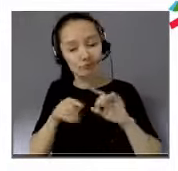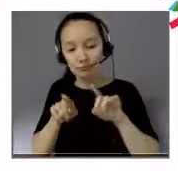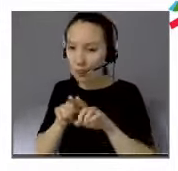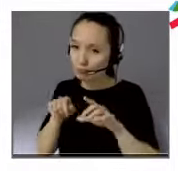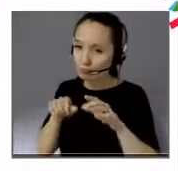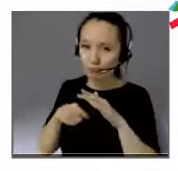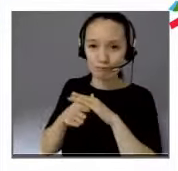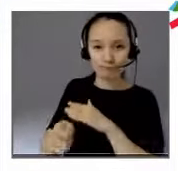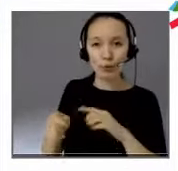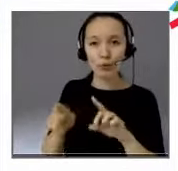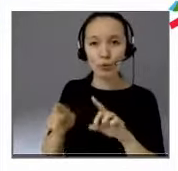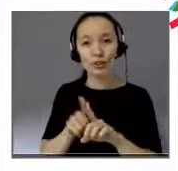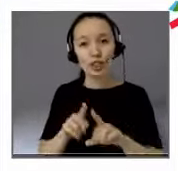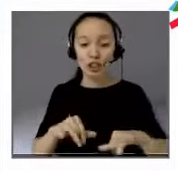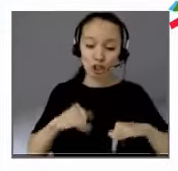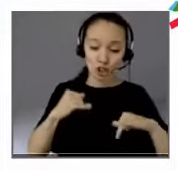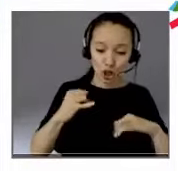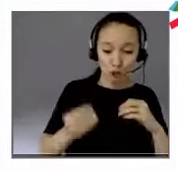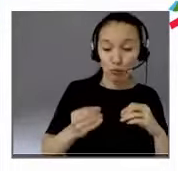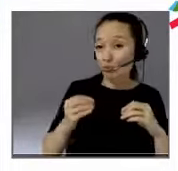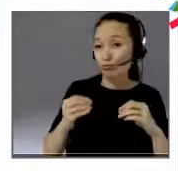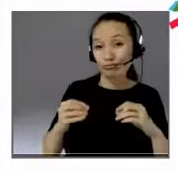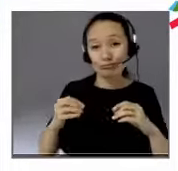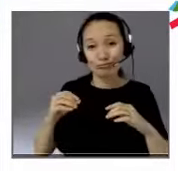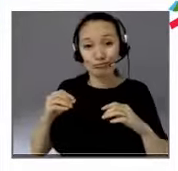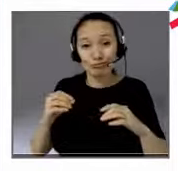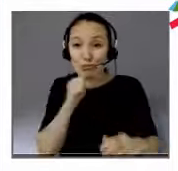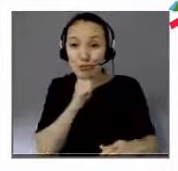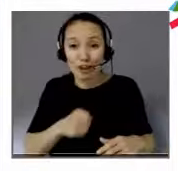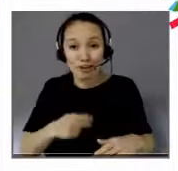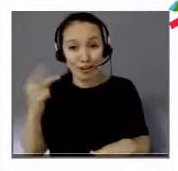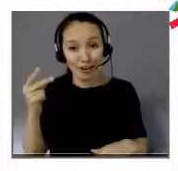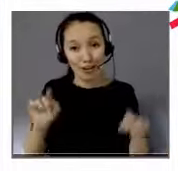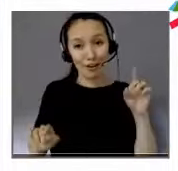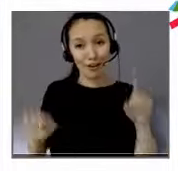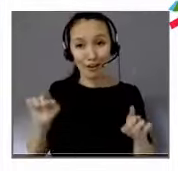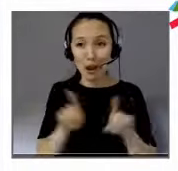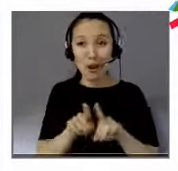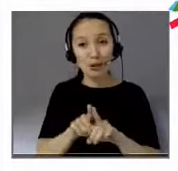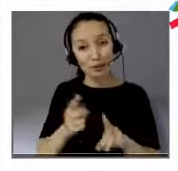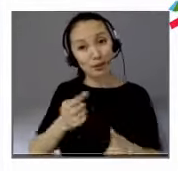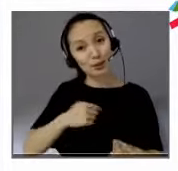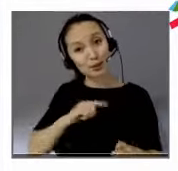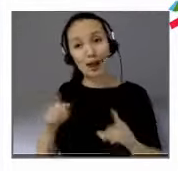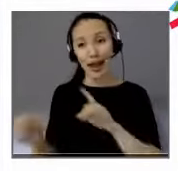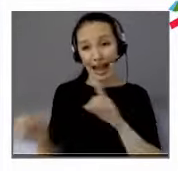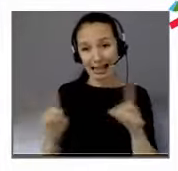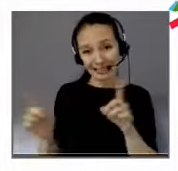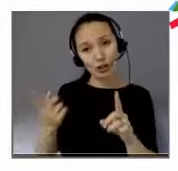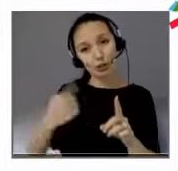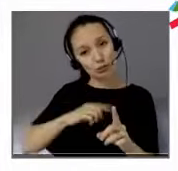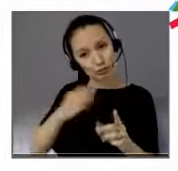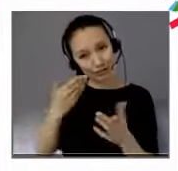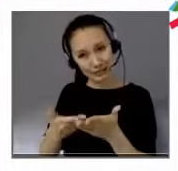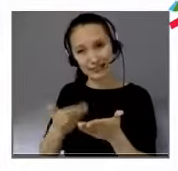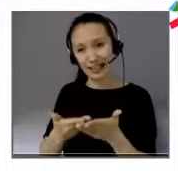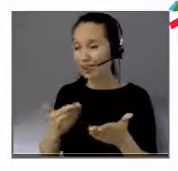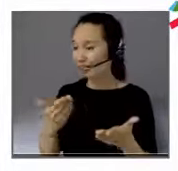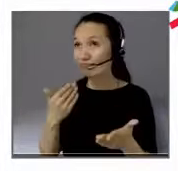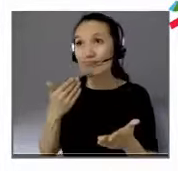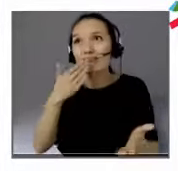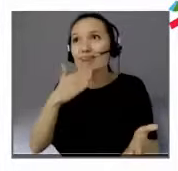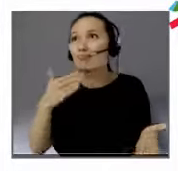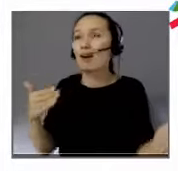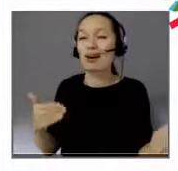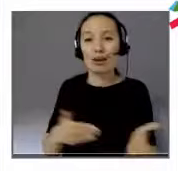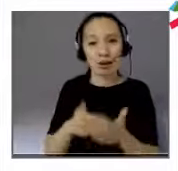'alternance. Nous sommes là, c'est notre priorité, c'est la voie royale pour soutenir les personnes en situation de handicap. On veut absolument le maintien et pour le maintenir donc